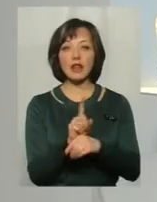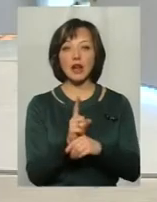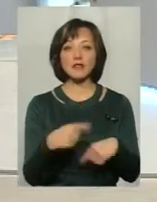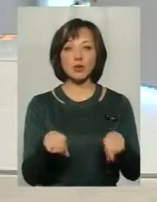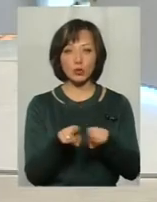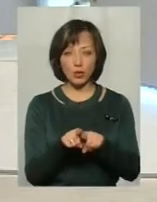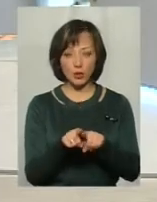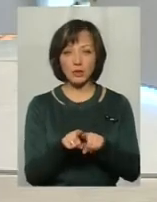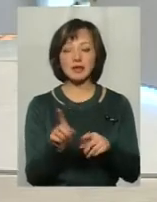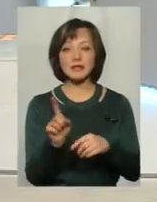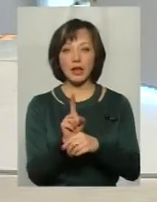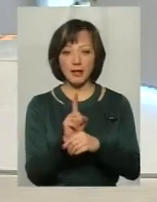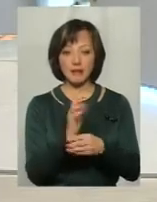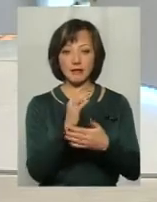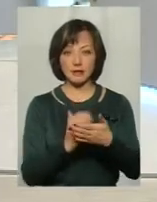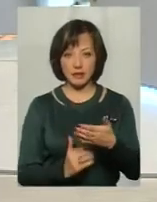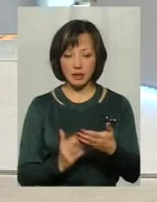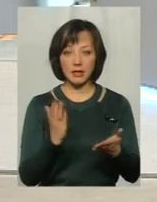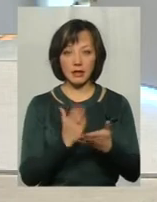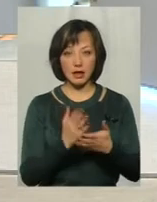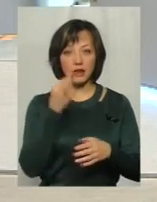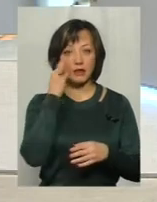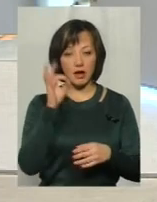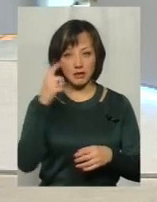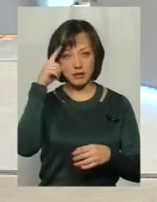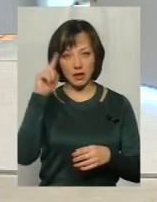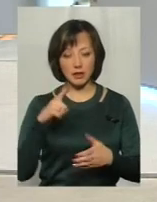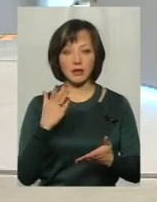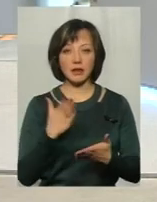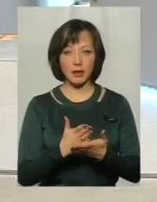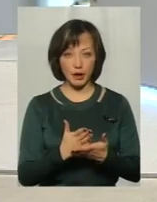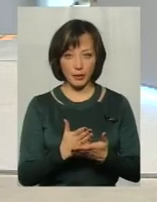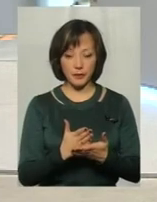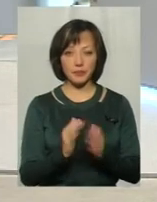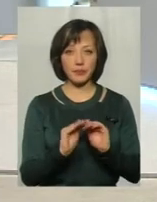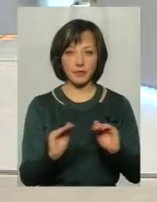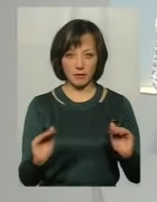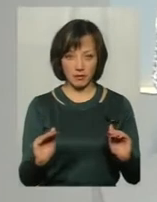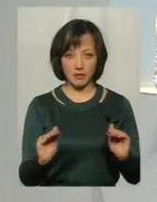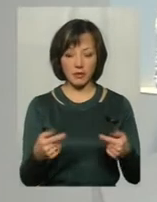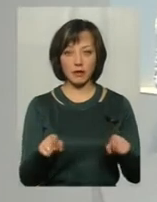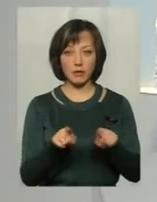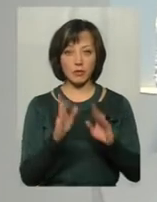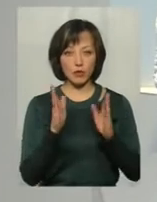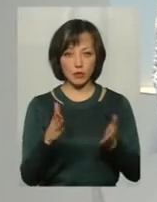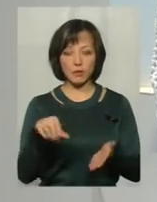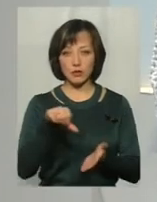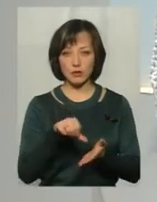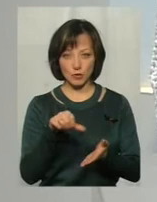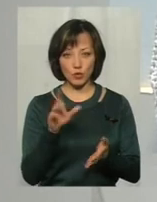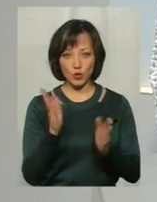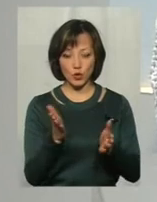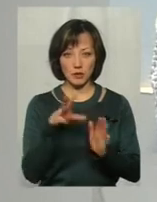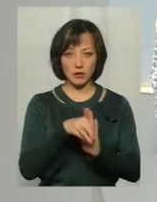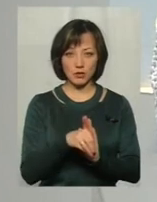одно стандартизація якихось навиків і знань дітей, вона все-таки буде присутня в будь-якому